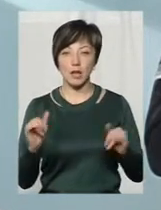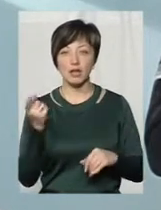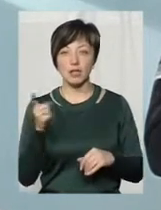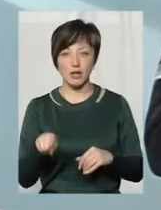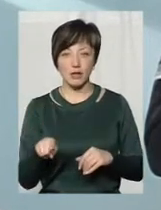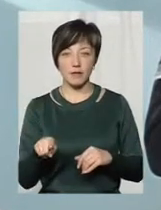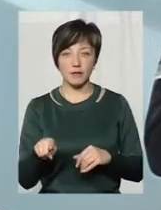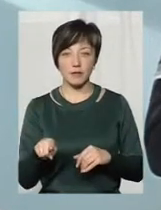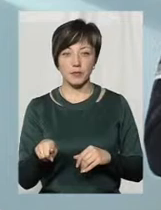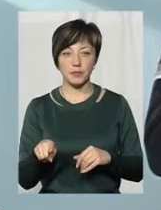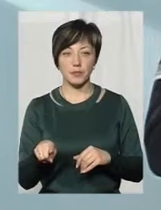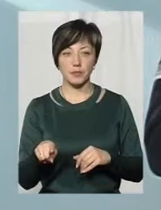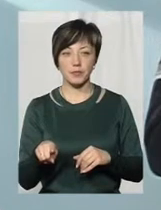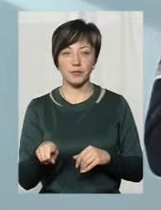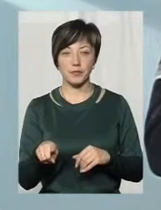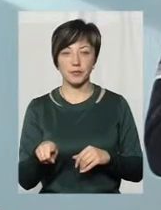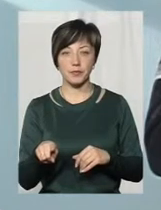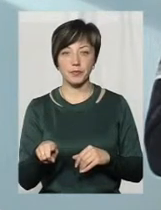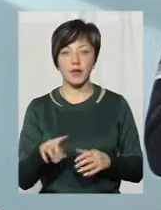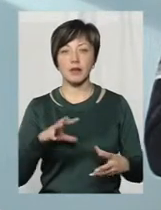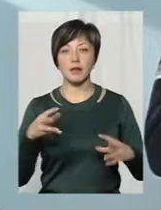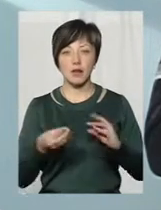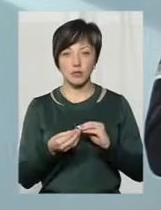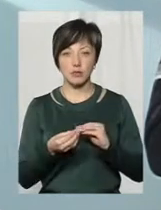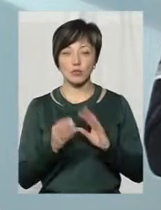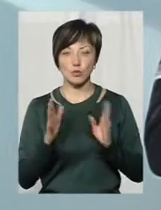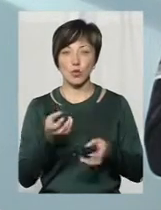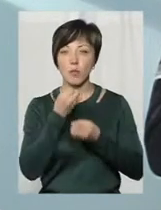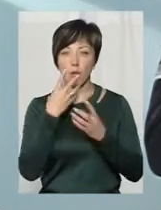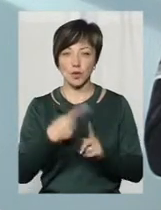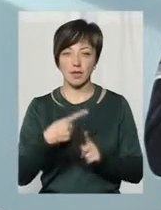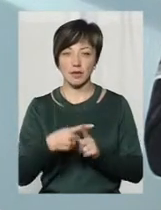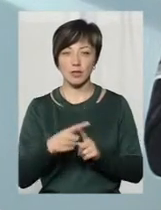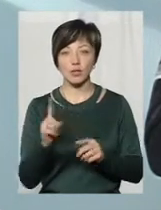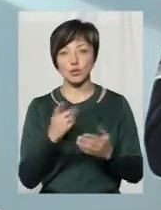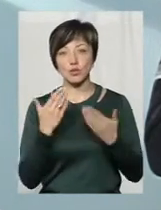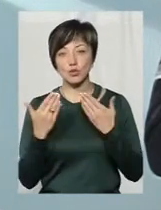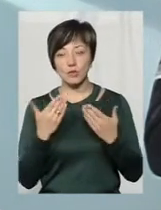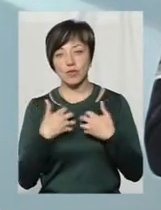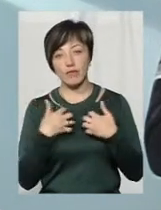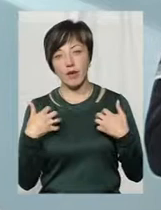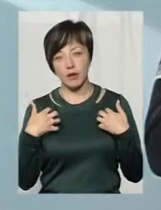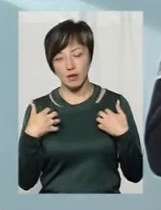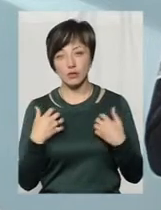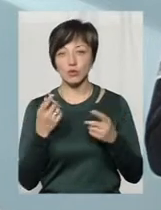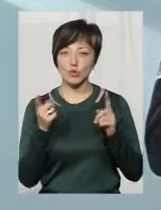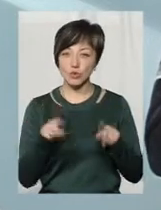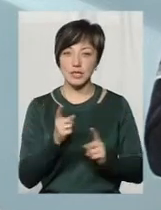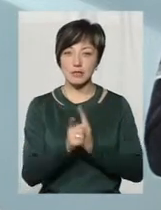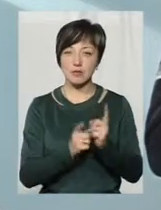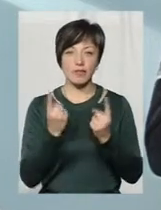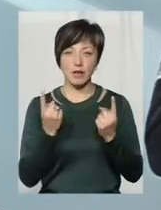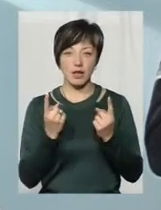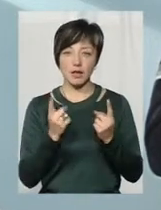наслідки будуть позитивними. Що стосується тварин, то тут теж змін